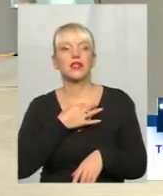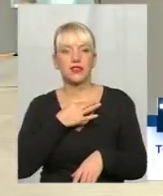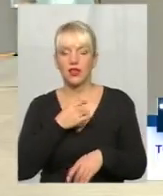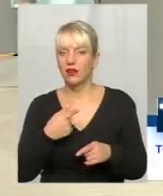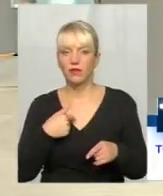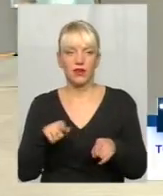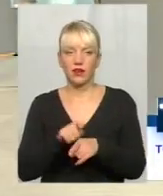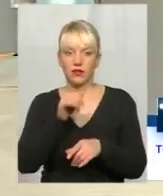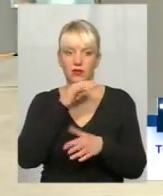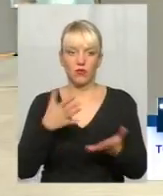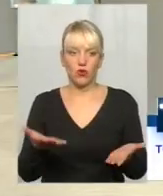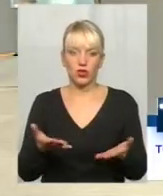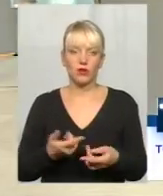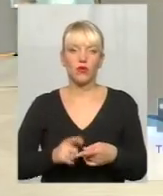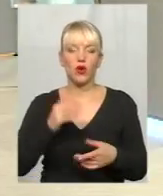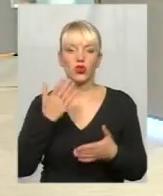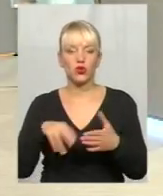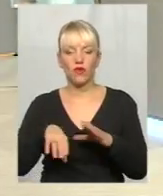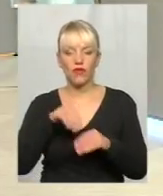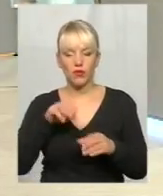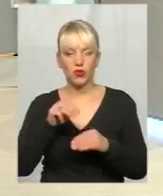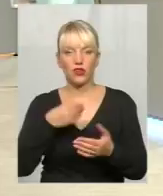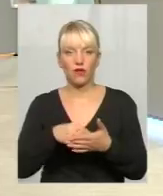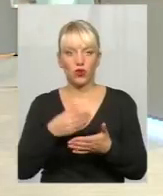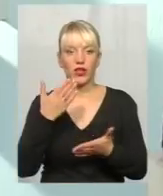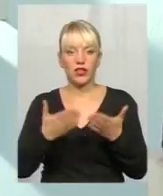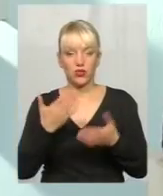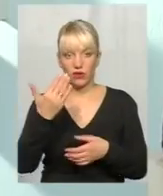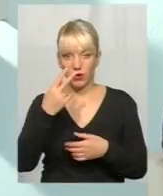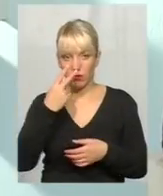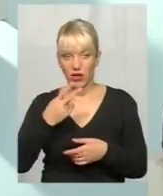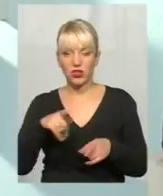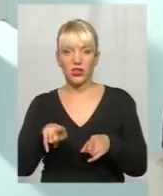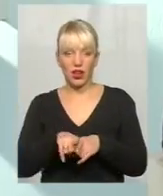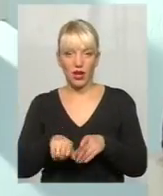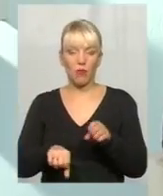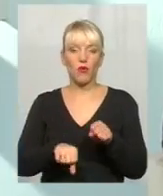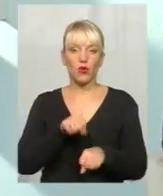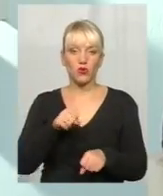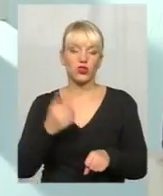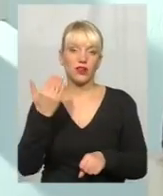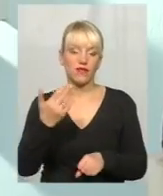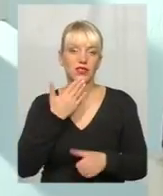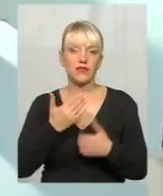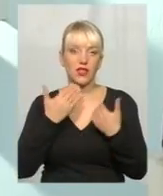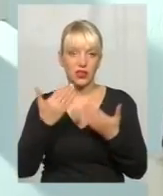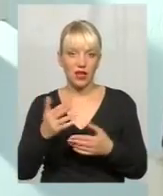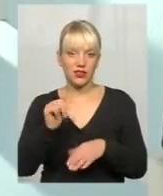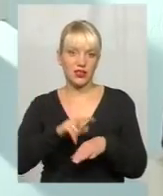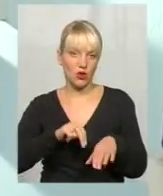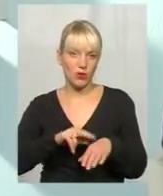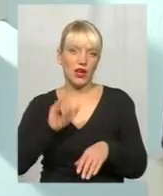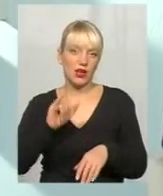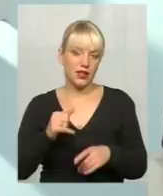не можемо опорувати. Щодо виборчого фонду, знову ж таки, якщо ви бачите таке правопорушення, так, ви звертаєтесь у відповідні органи, і